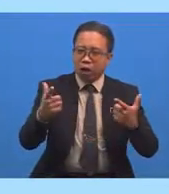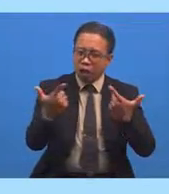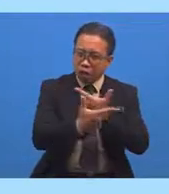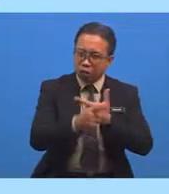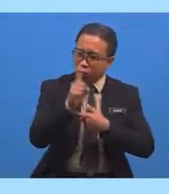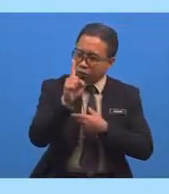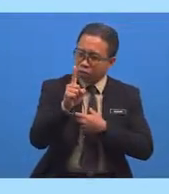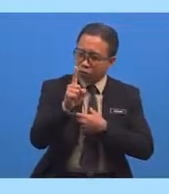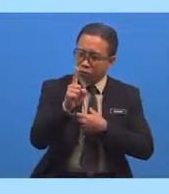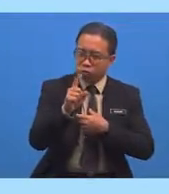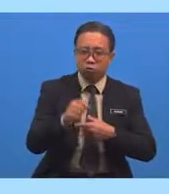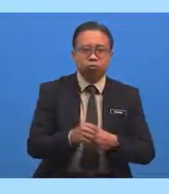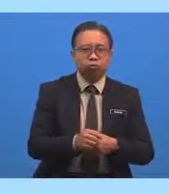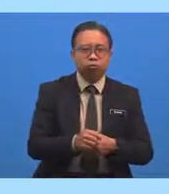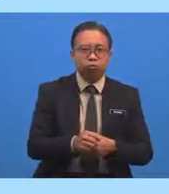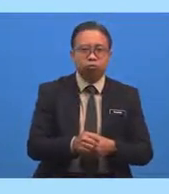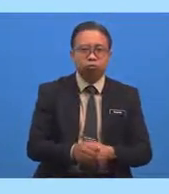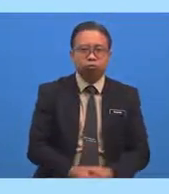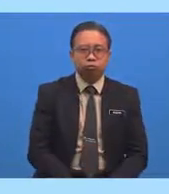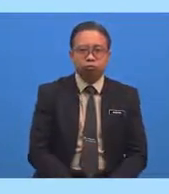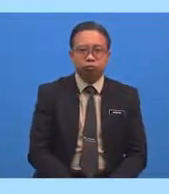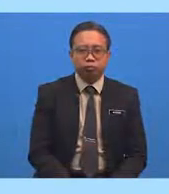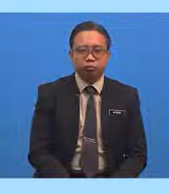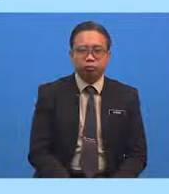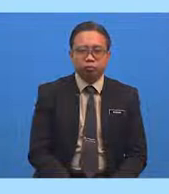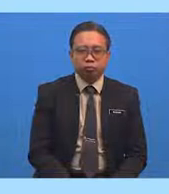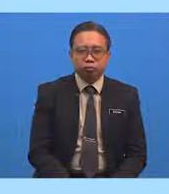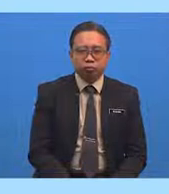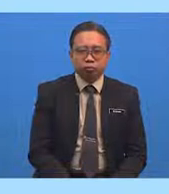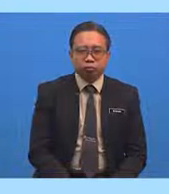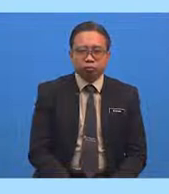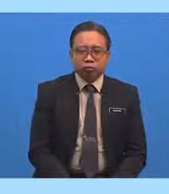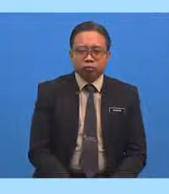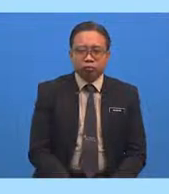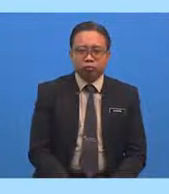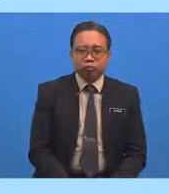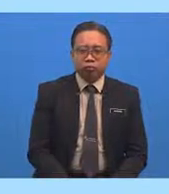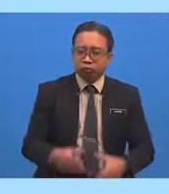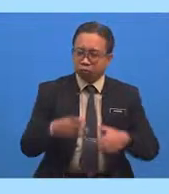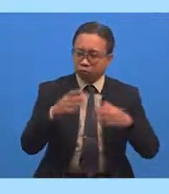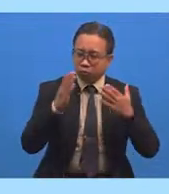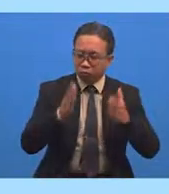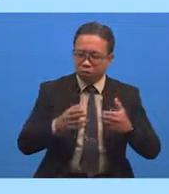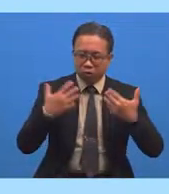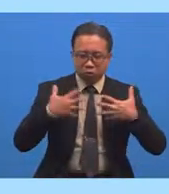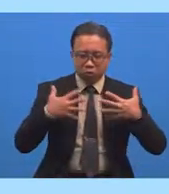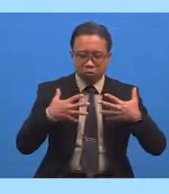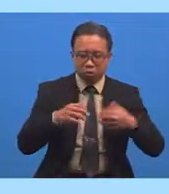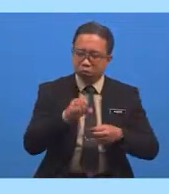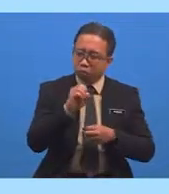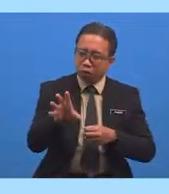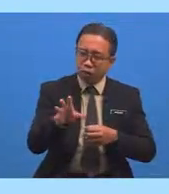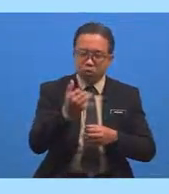Sesuatu Situasi Orang Yang Pengecut Akan Membiarkan Kemungkaran